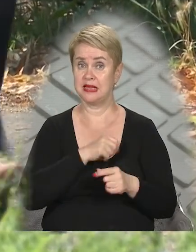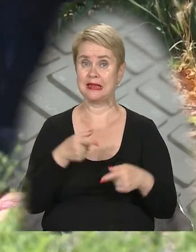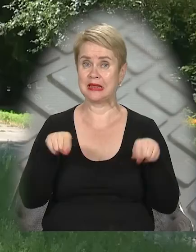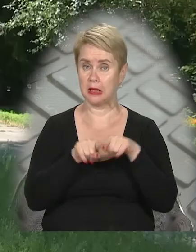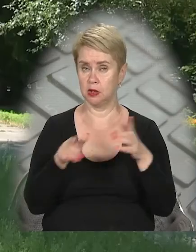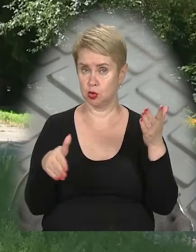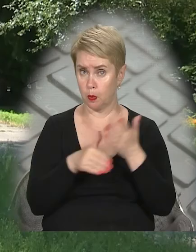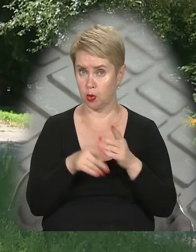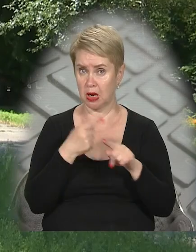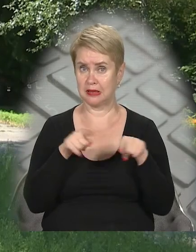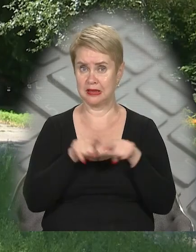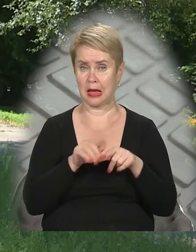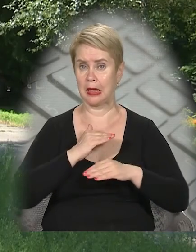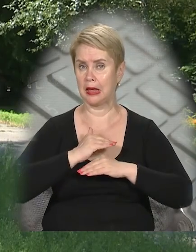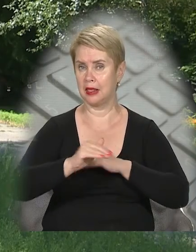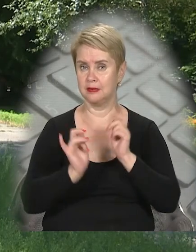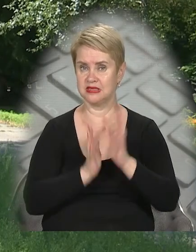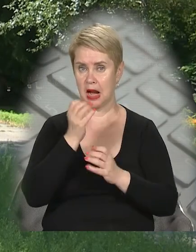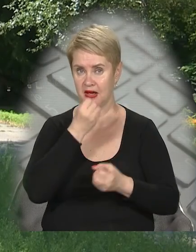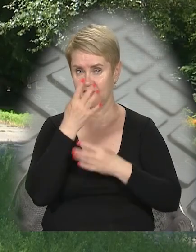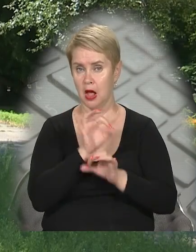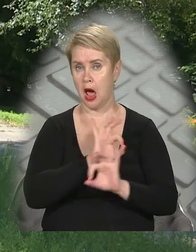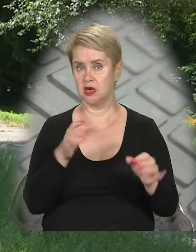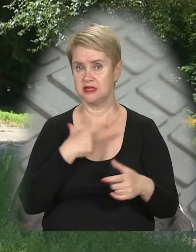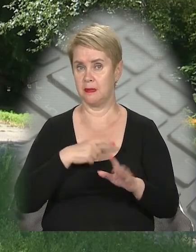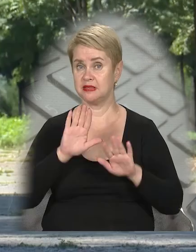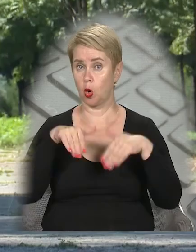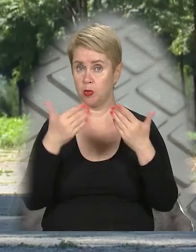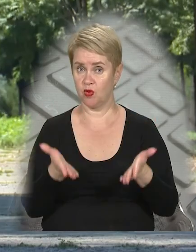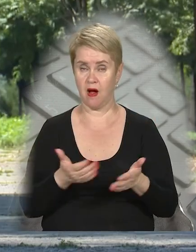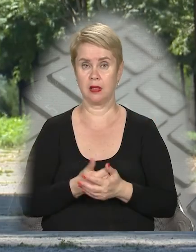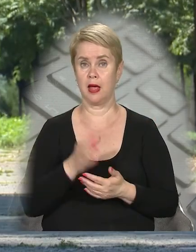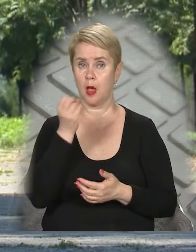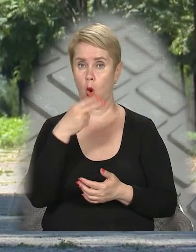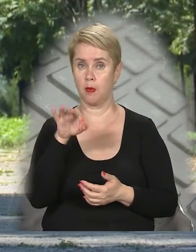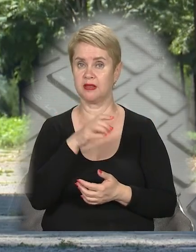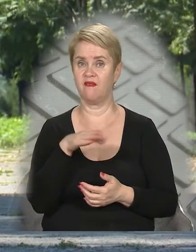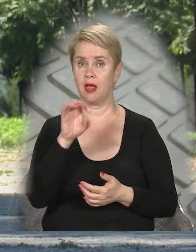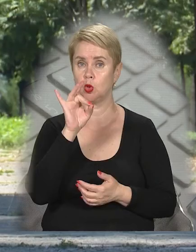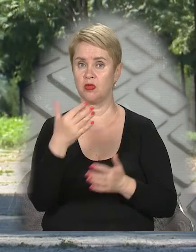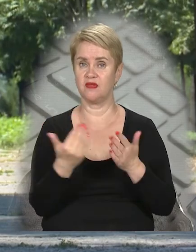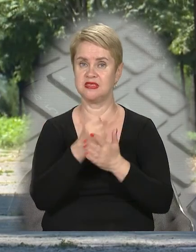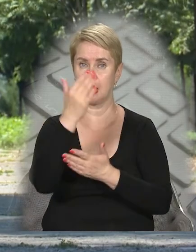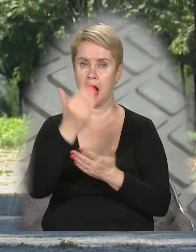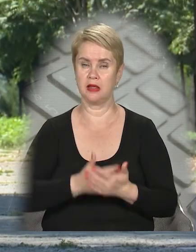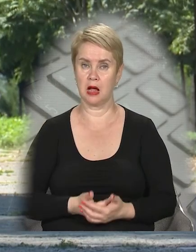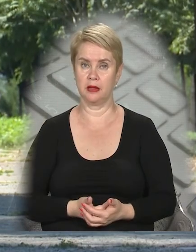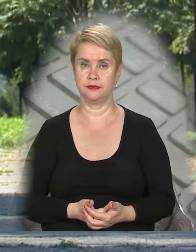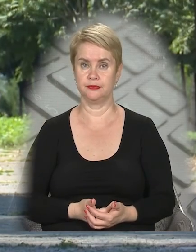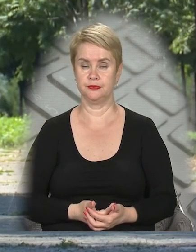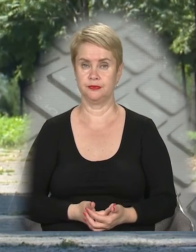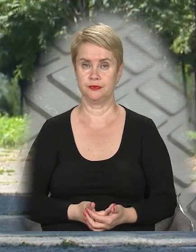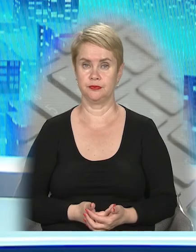у такий спосіб, адже такі килими страв та квітів гарно себе зарекомендували. Єгор Махло, Геннадій Вєтров, новини 11-го